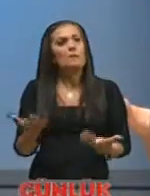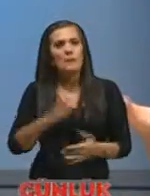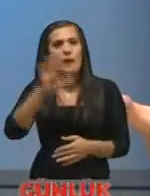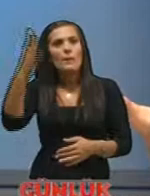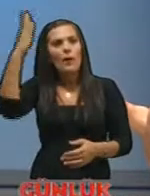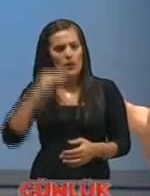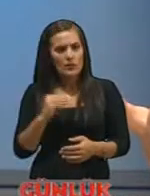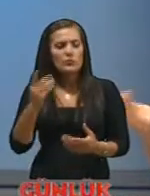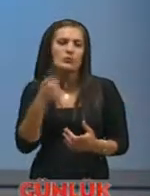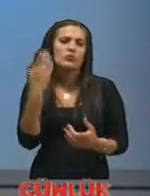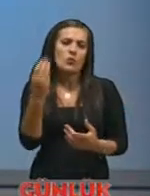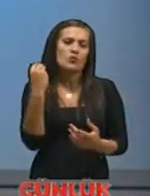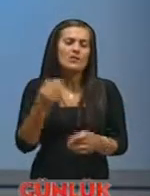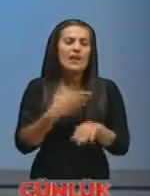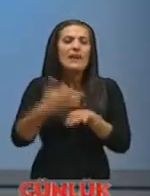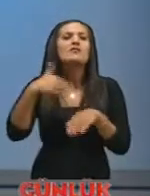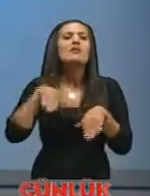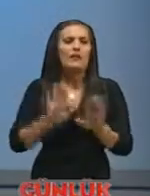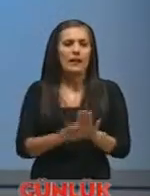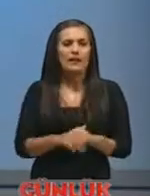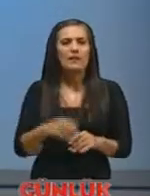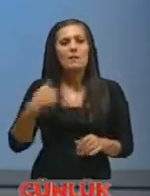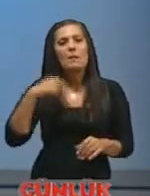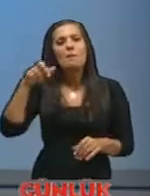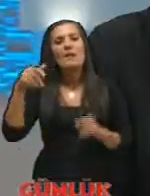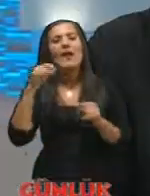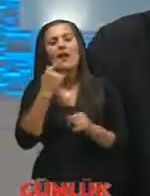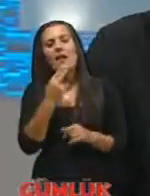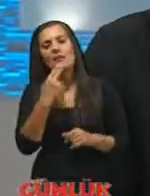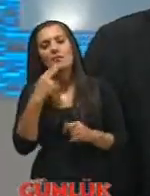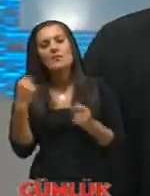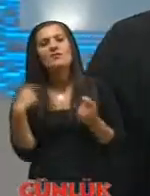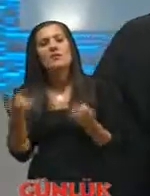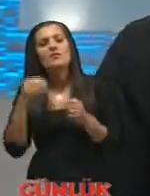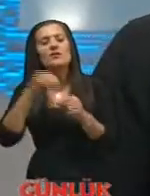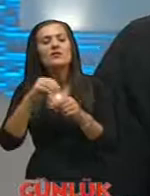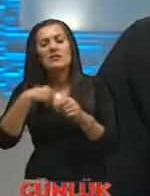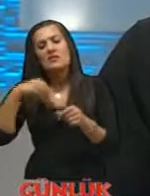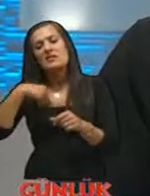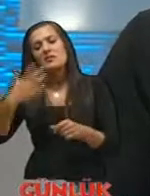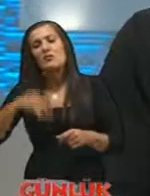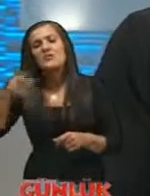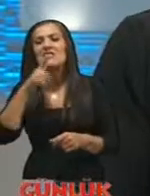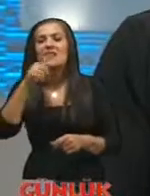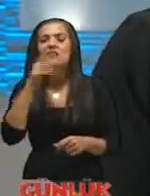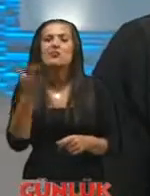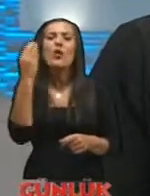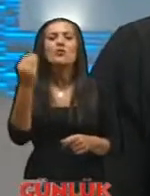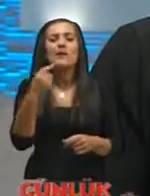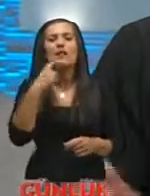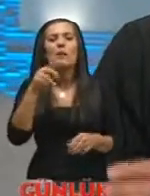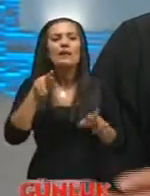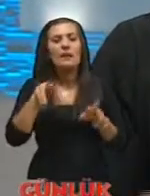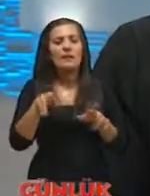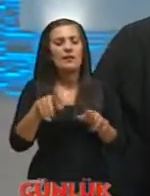varmışız çok önemli bir şey evet işte ben Pınar Hanım'la çalışmak istiyorum onun sesi çok güzel demek gibi bir şey